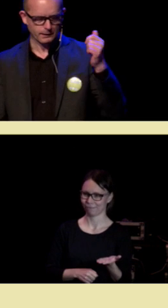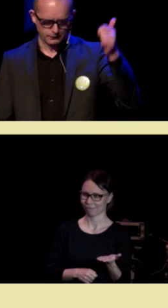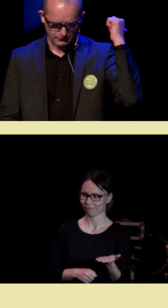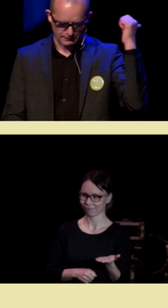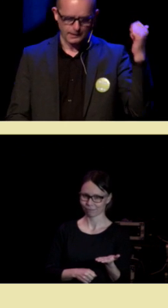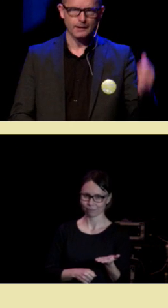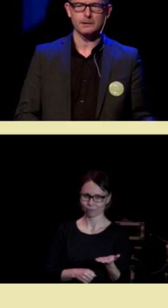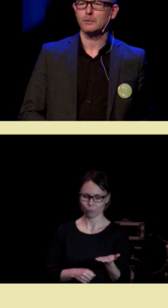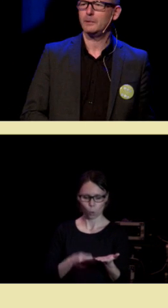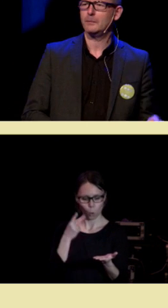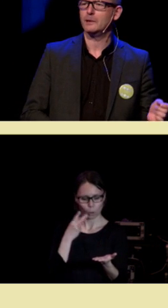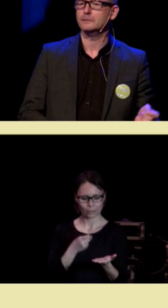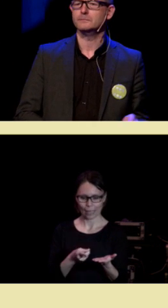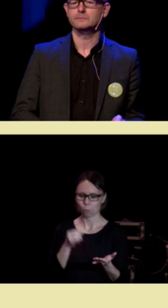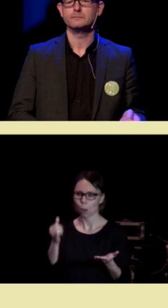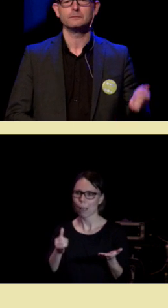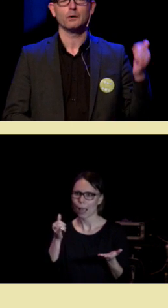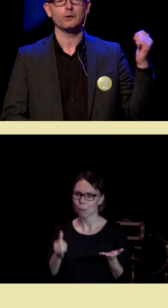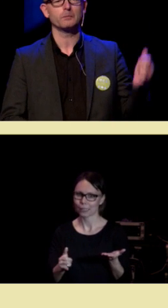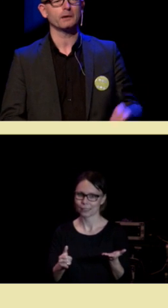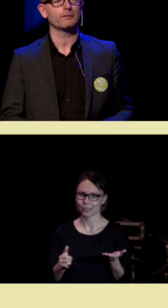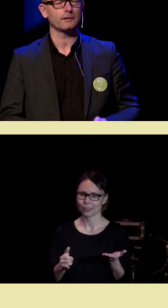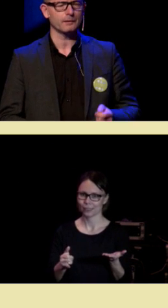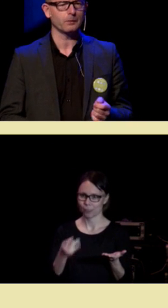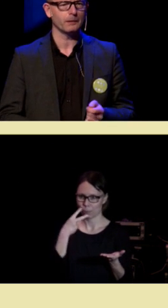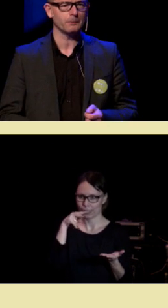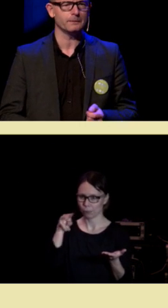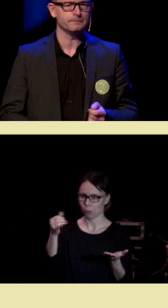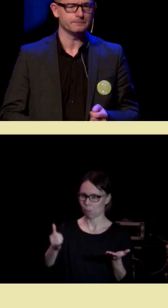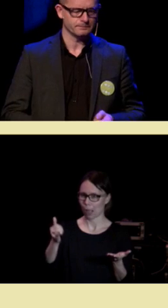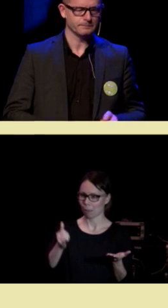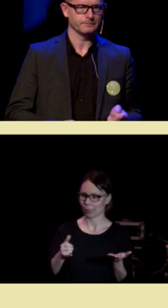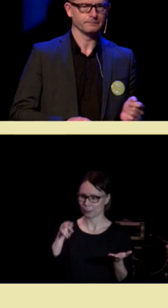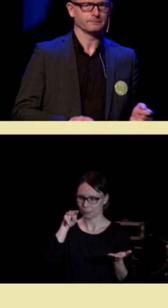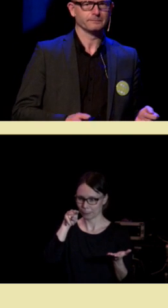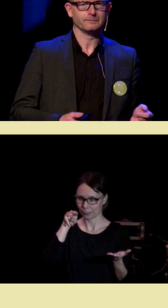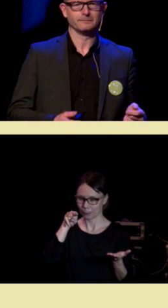dere den der, og så ser dere på babyen. Hold blikket festet på babyen.